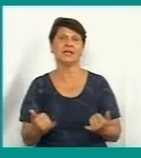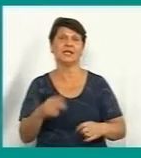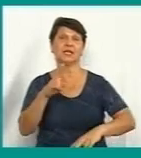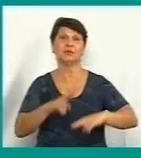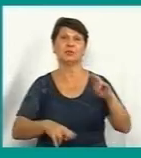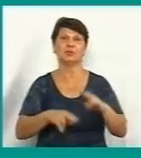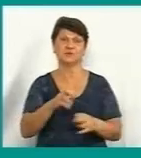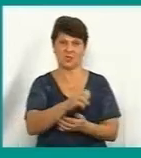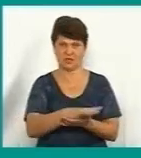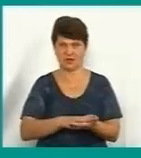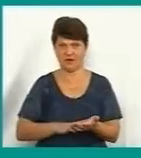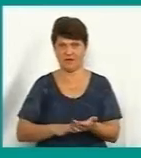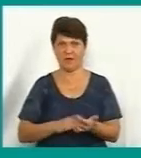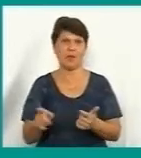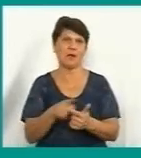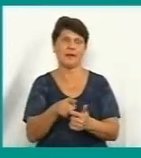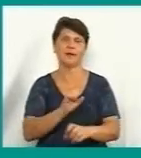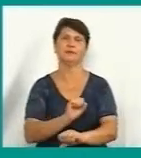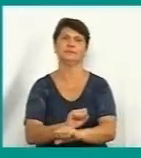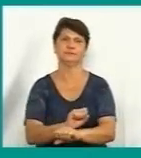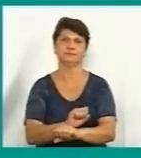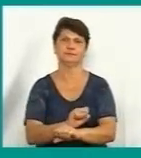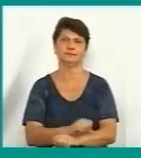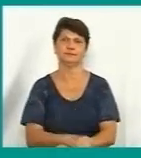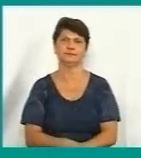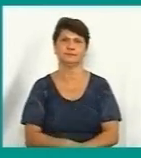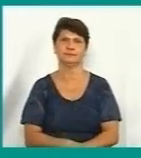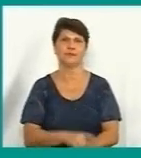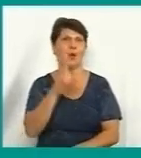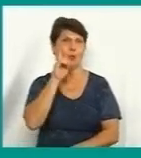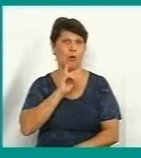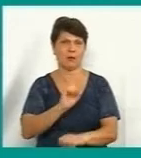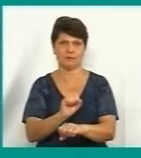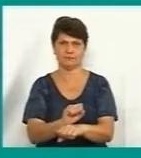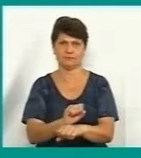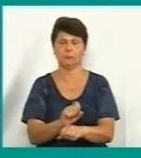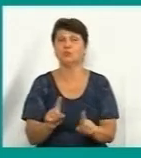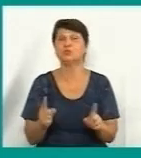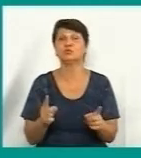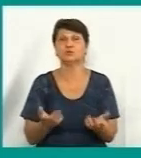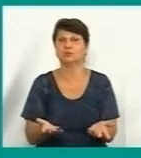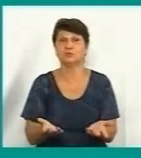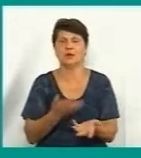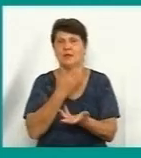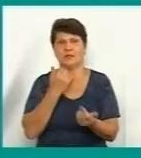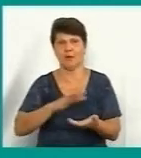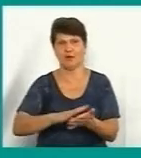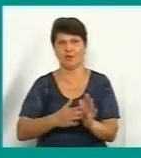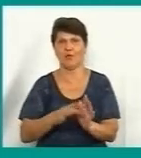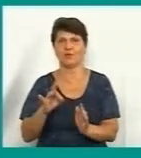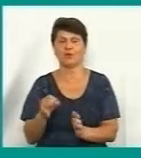комплексу триває, чи його законсервували? Ні, воно призупинено. Чому? Немає договору.